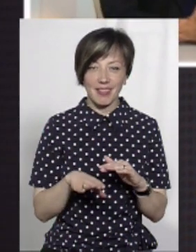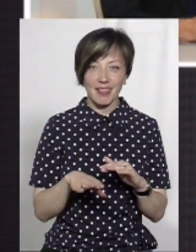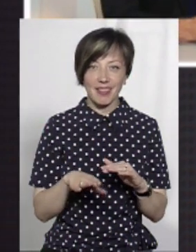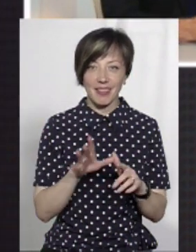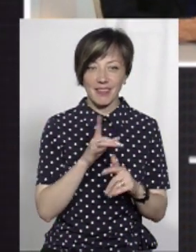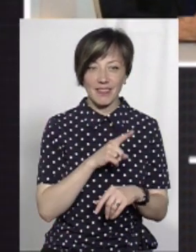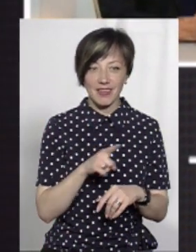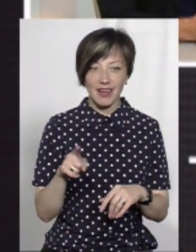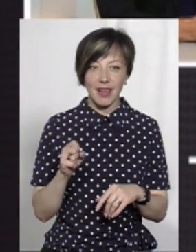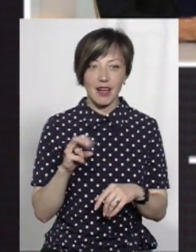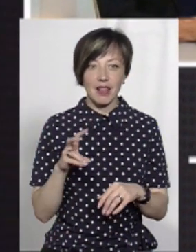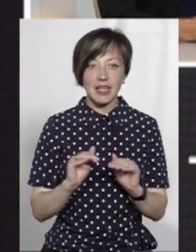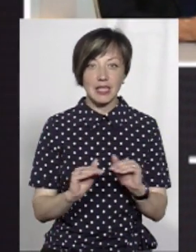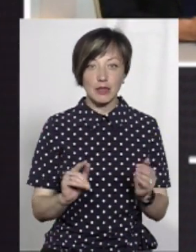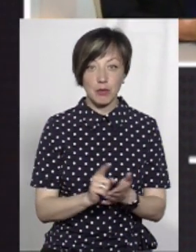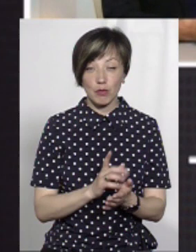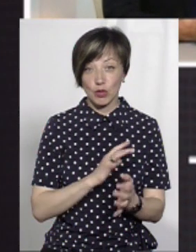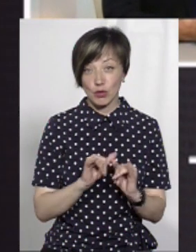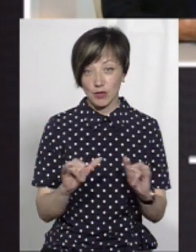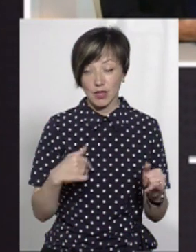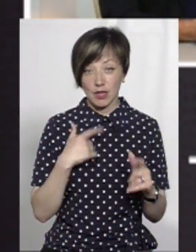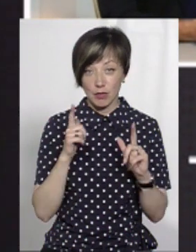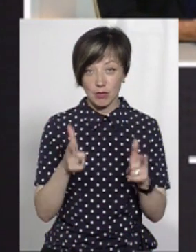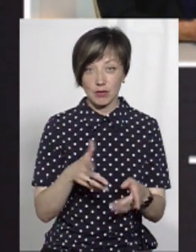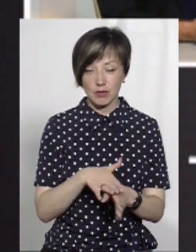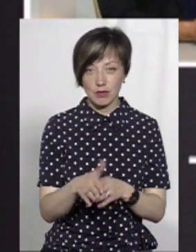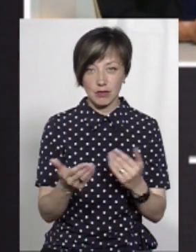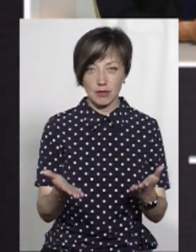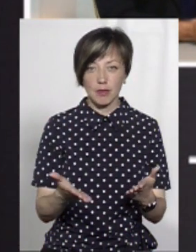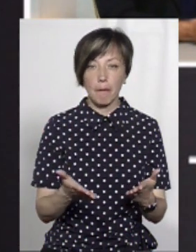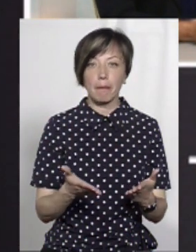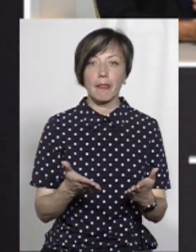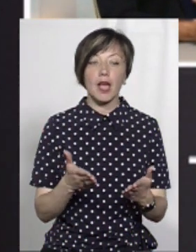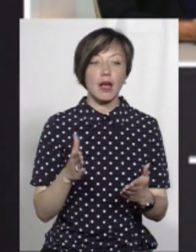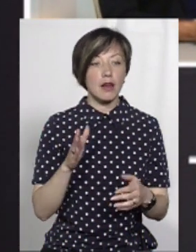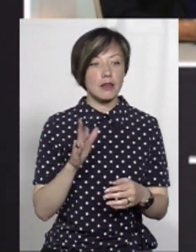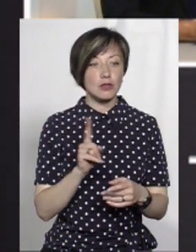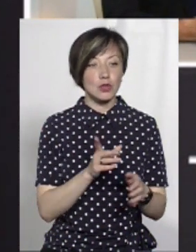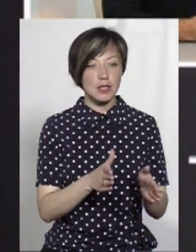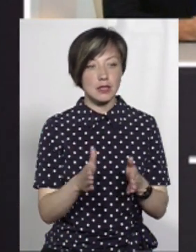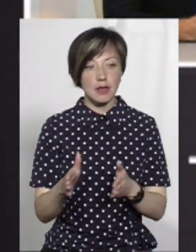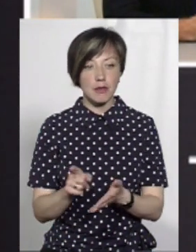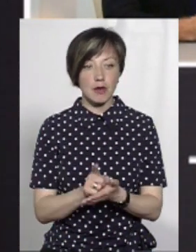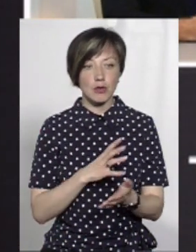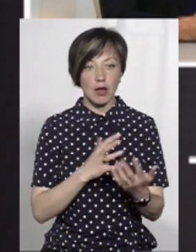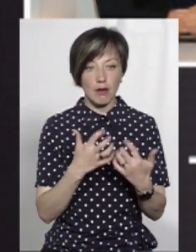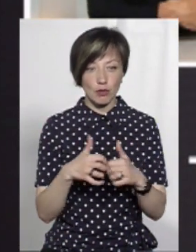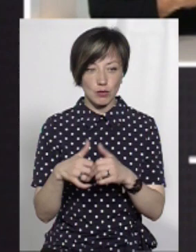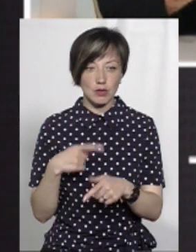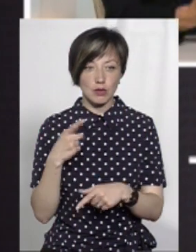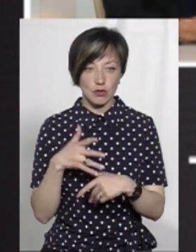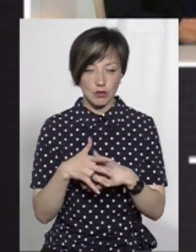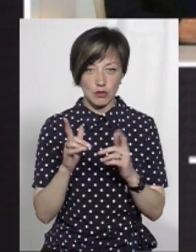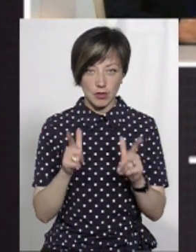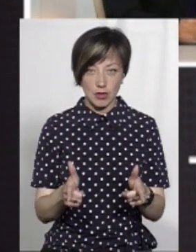Але з іншого боку, то, що діти мають бути розвинуті, я тут з вами абсолютно згідний. То, що там системи мають бути автоматизованими,